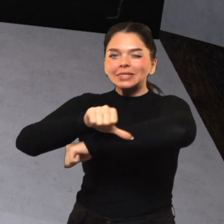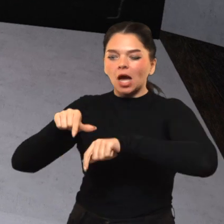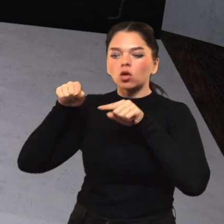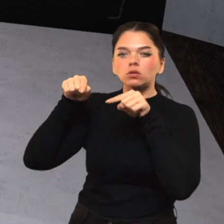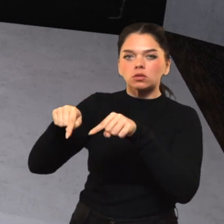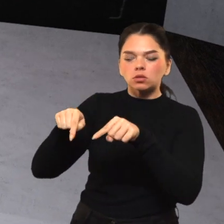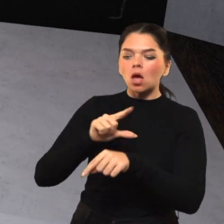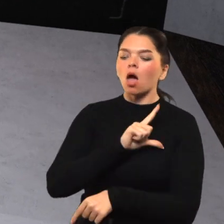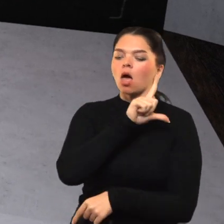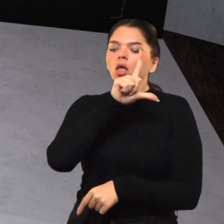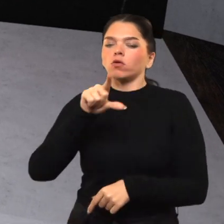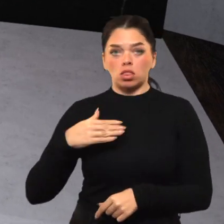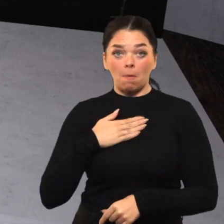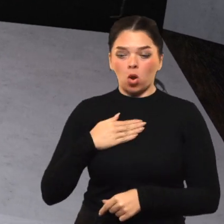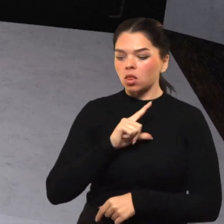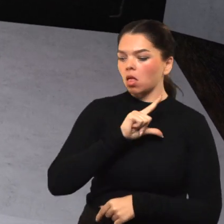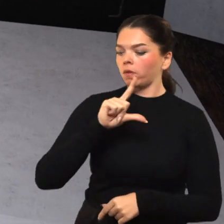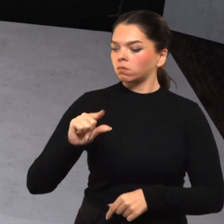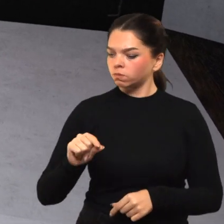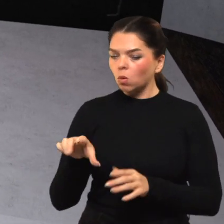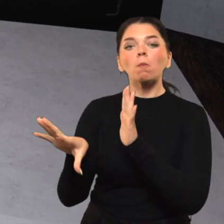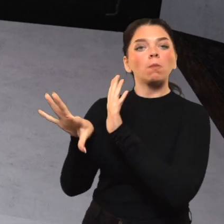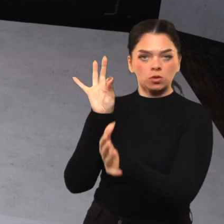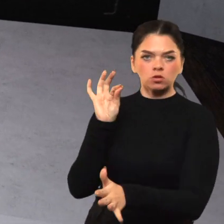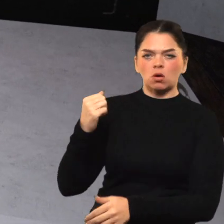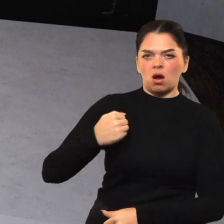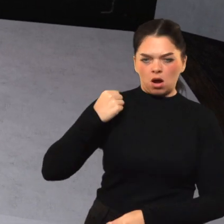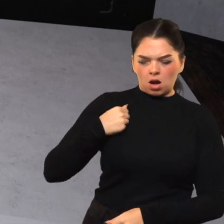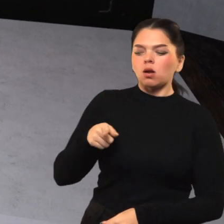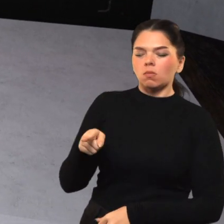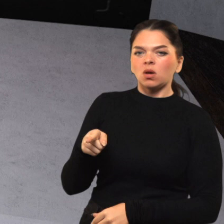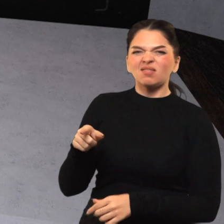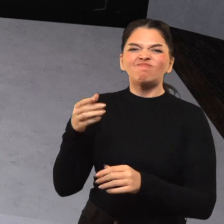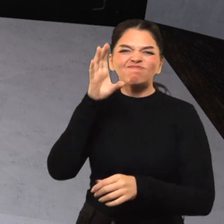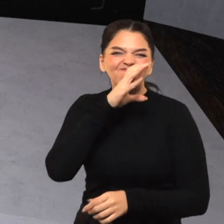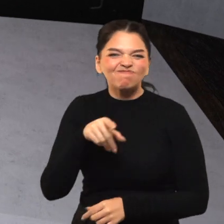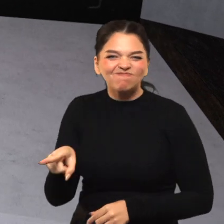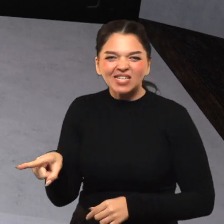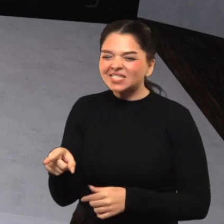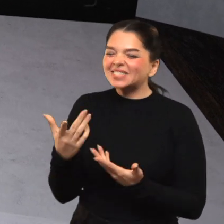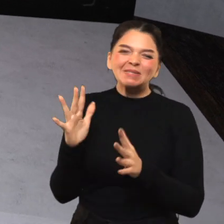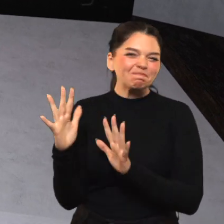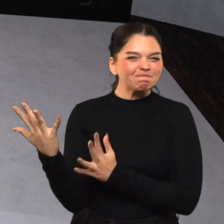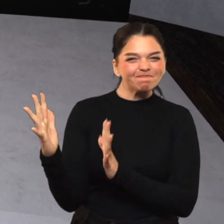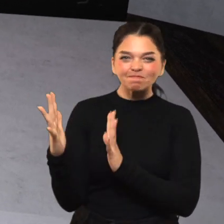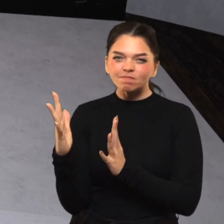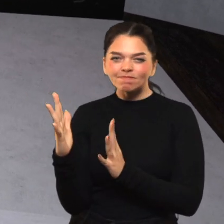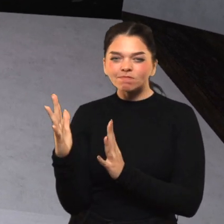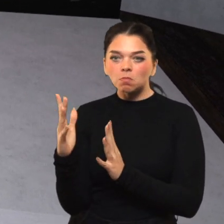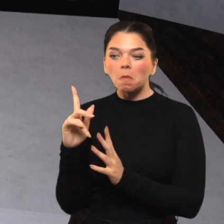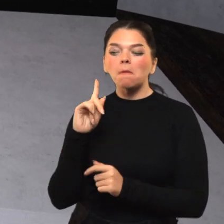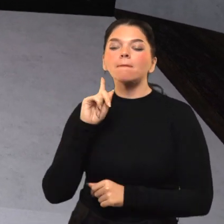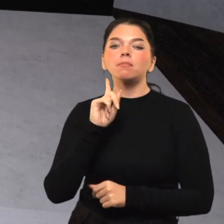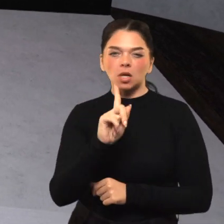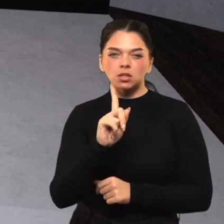Jis ten atvažiavo, jis pats ją pasirinko, tą armiją, ten jis prastai atrodė, nepagrindinė, neprioritetinė. Ir